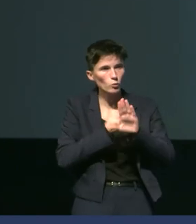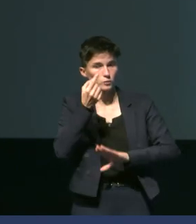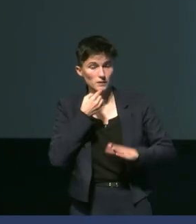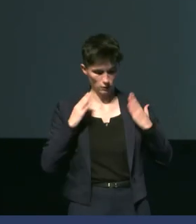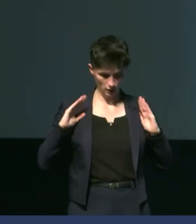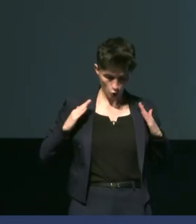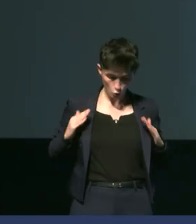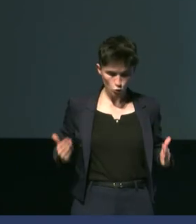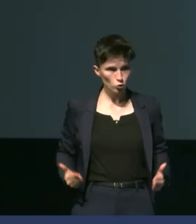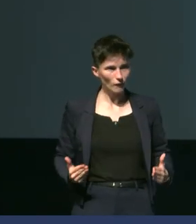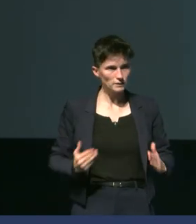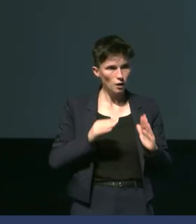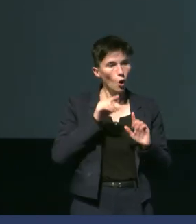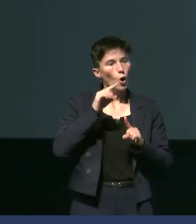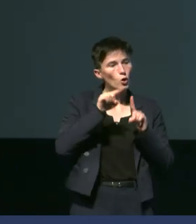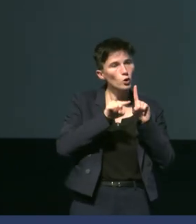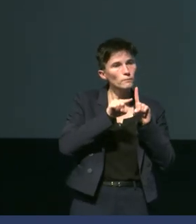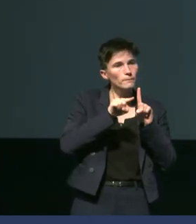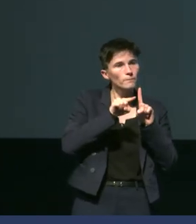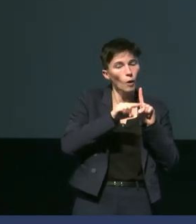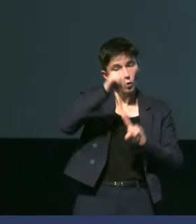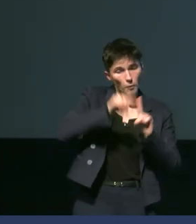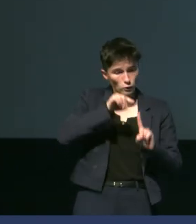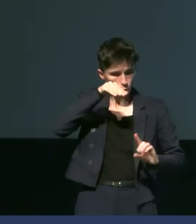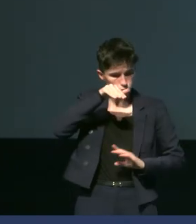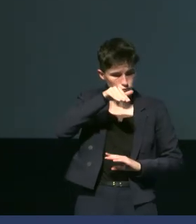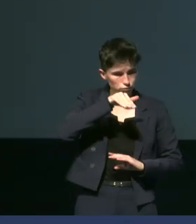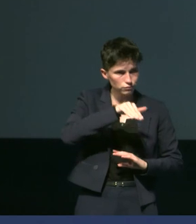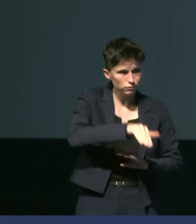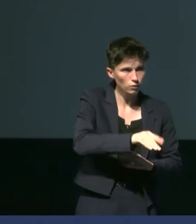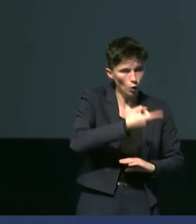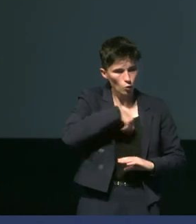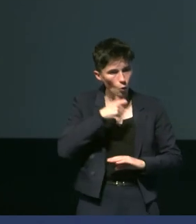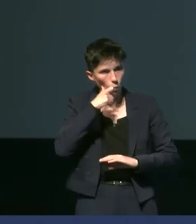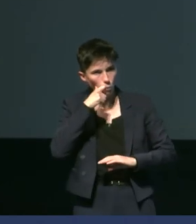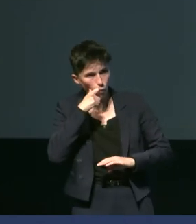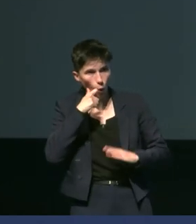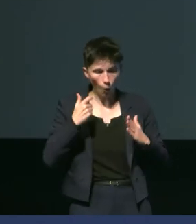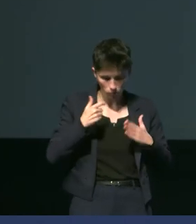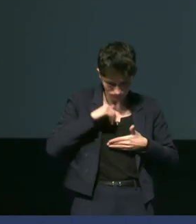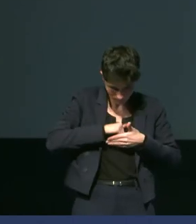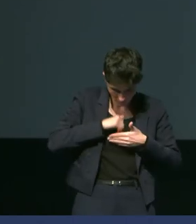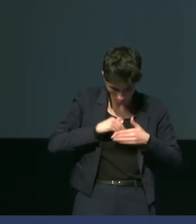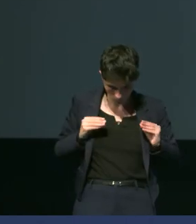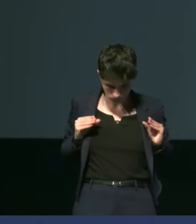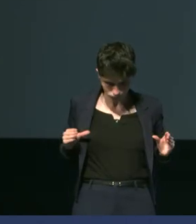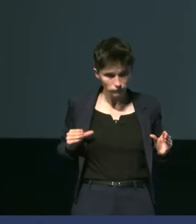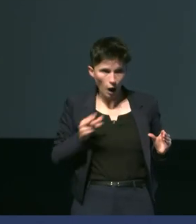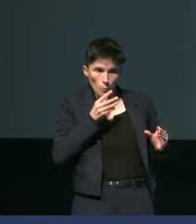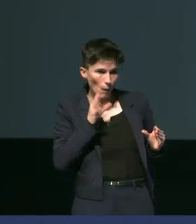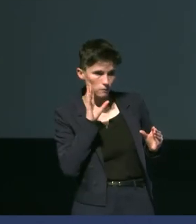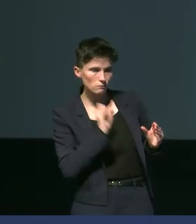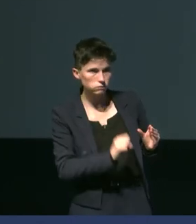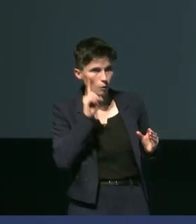surface que l'on observe ici. En fait, la température de la peau, nous, on va moins l'avoir en surface parce qu'il a plus de plumes qui va